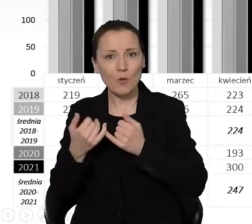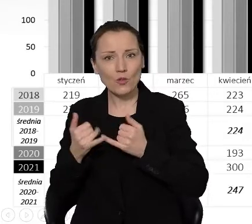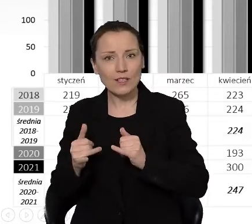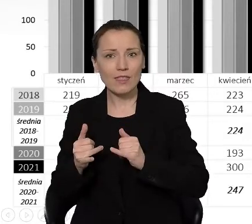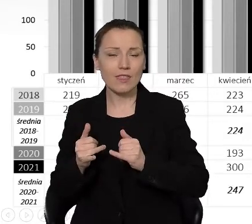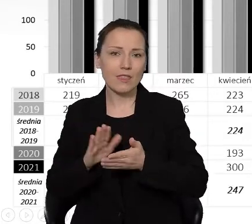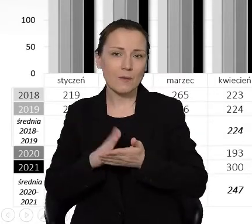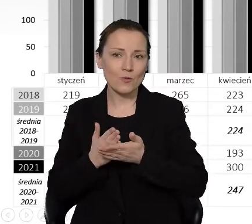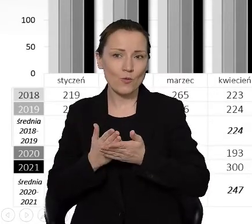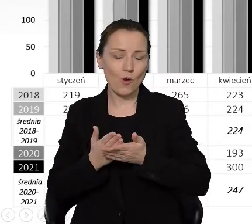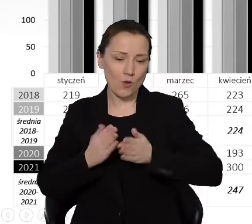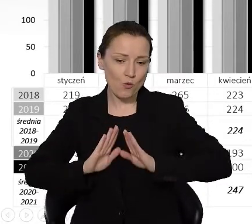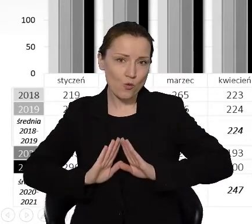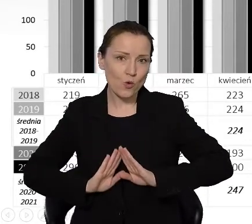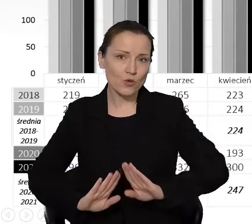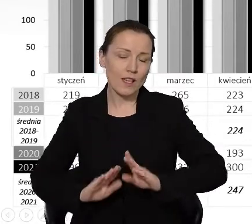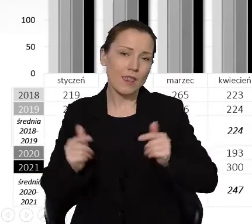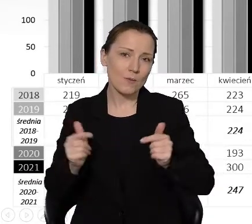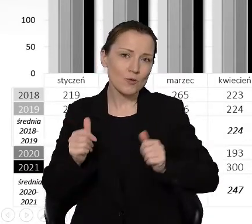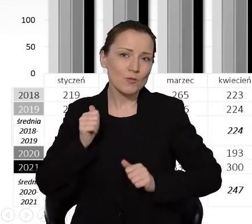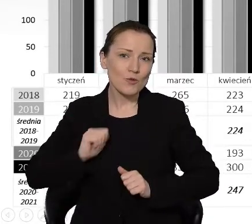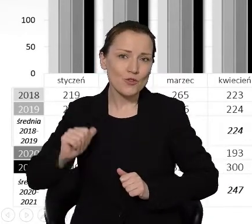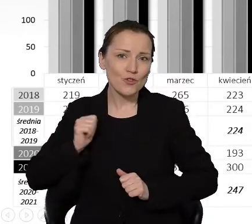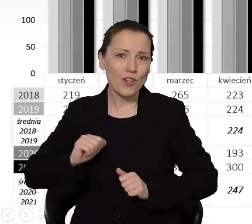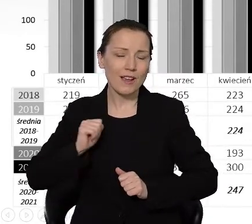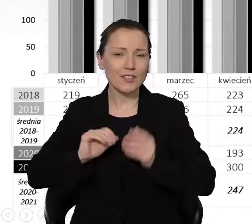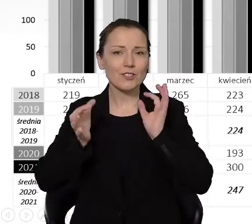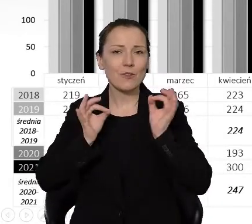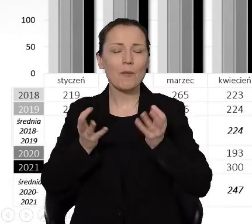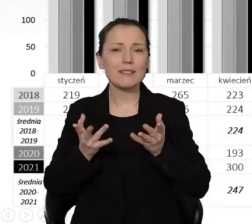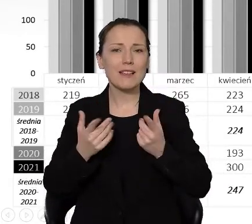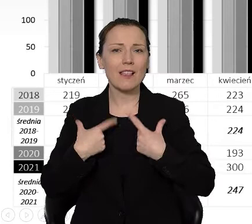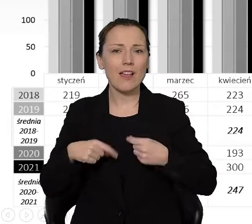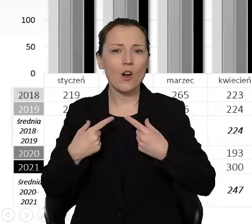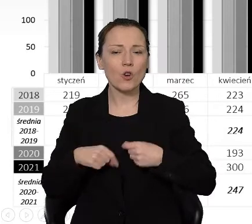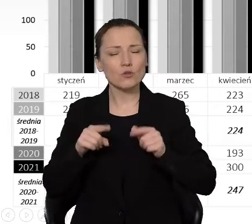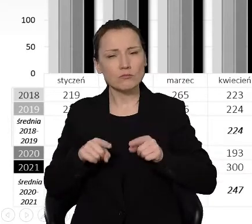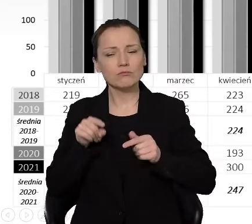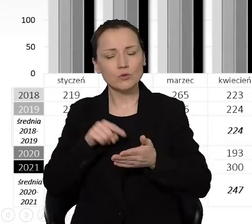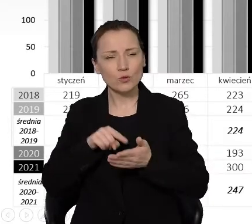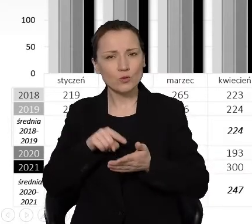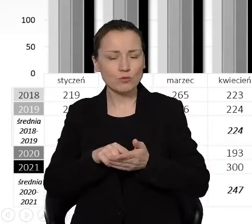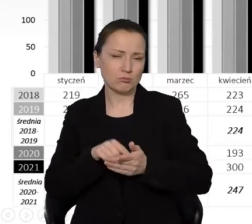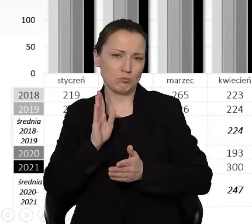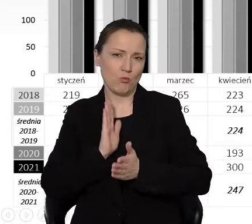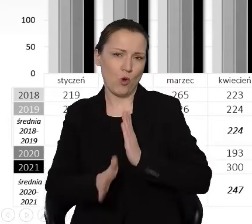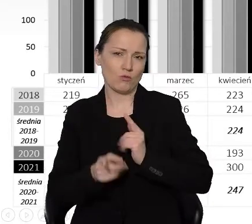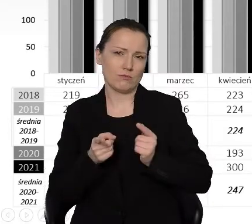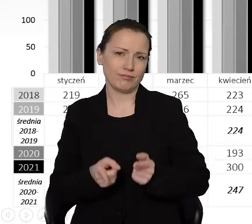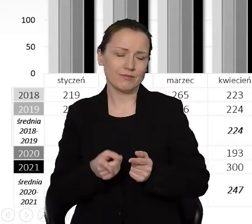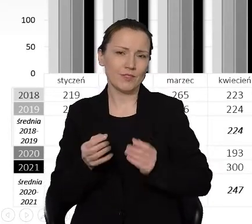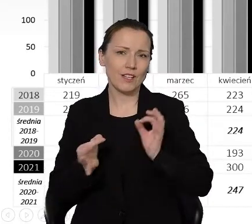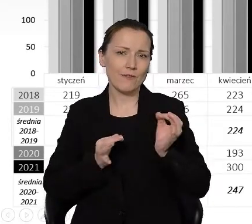kwestii urodzeń, tam musimy dłużej czekać na dane. Tutaj mamy jednoznaczne, proste dane, zgony